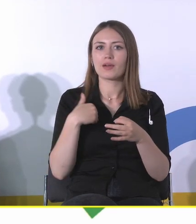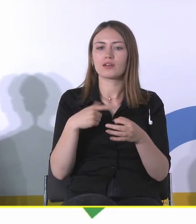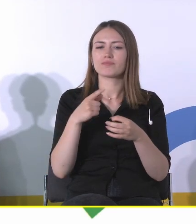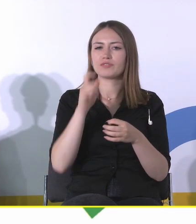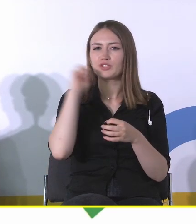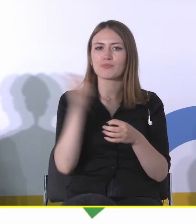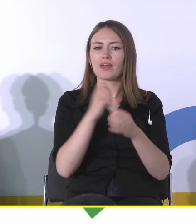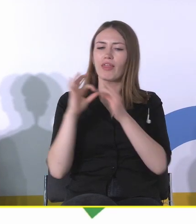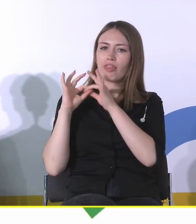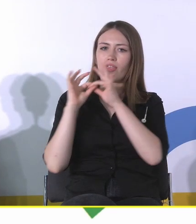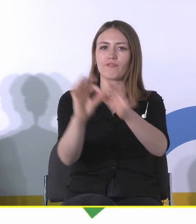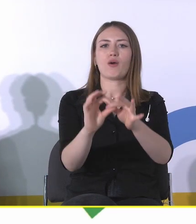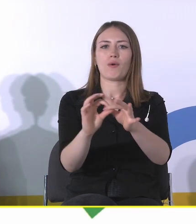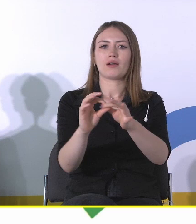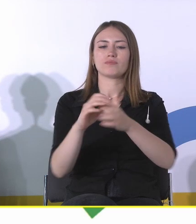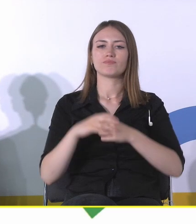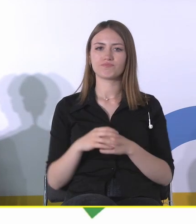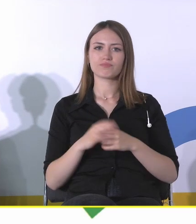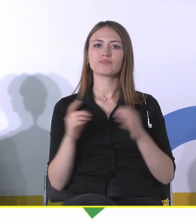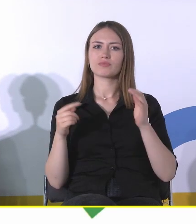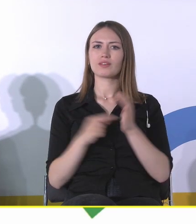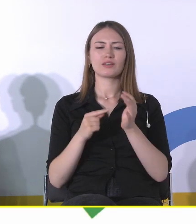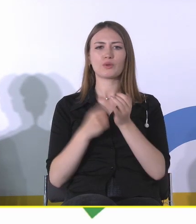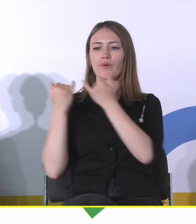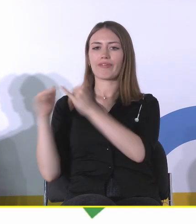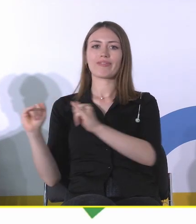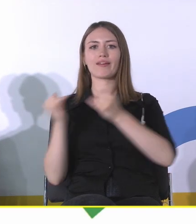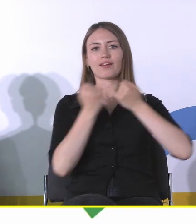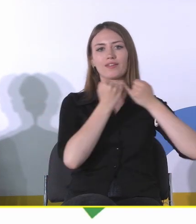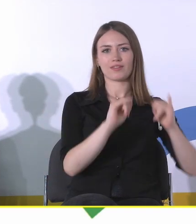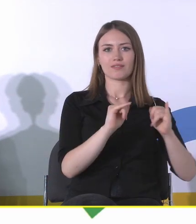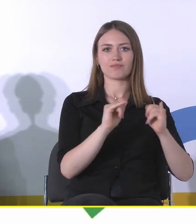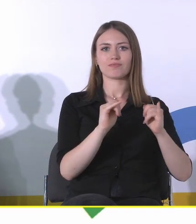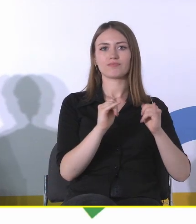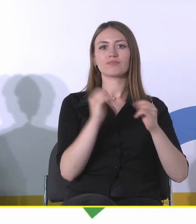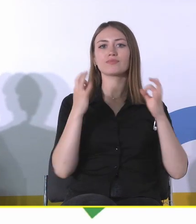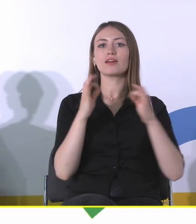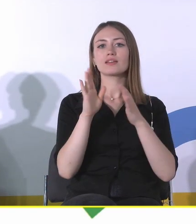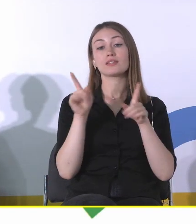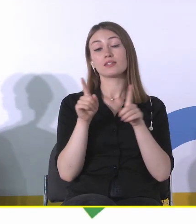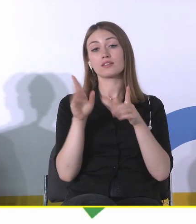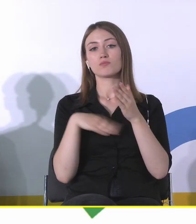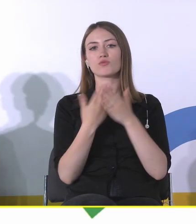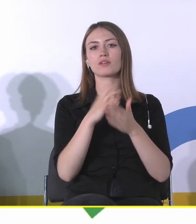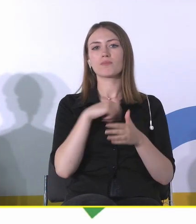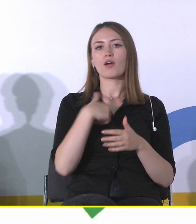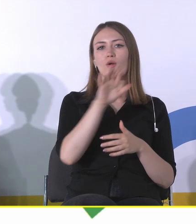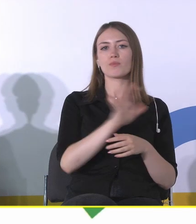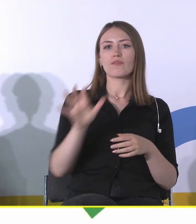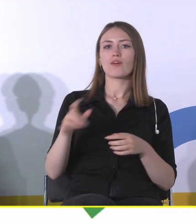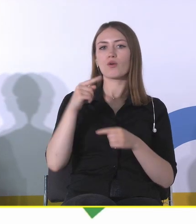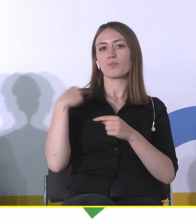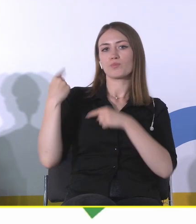Jakby tu jest, i tu jest ten paradoks. Patrząc teraz na to, w jaki sposób nasi przodkowie radzili sobie z różnymi